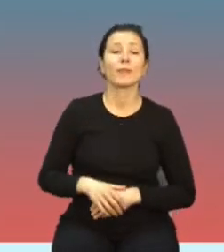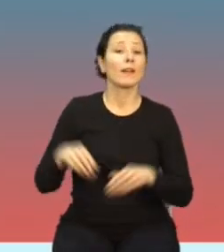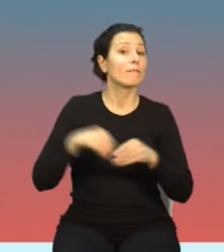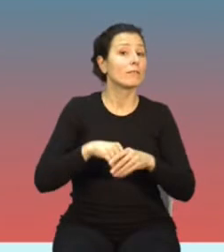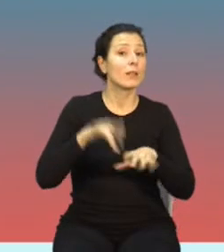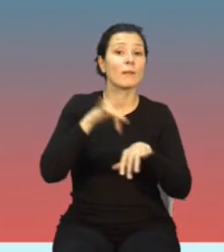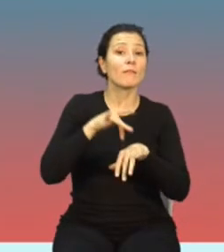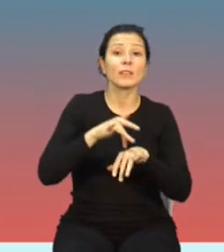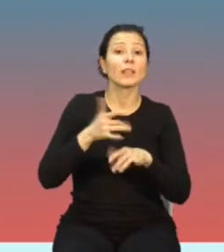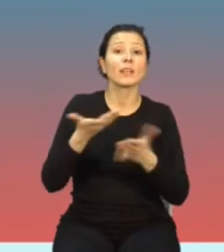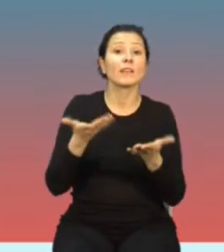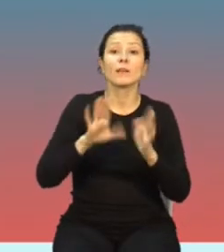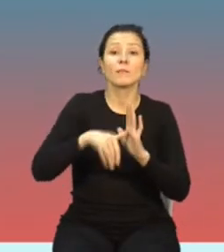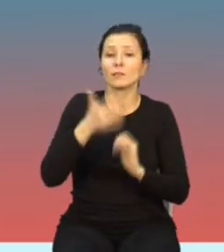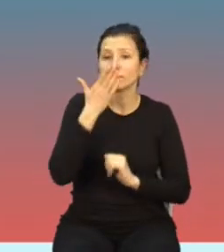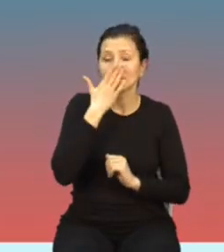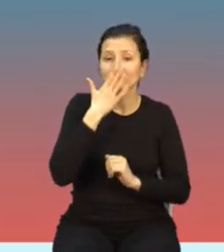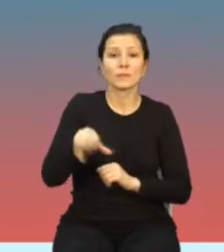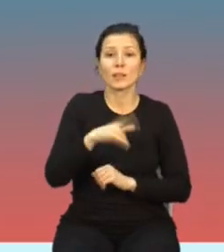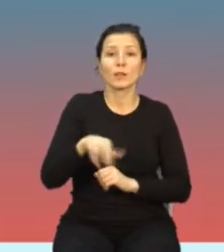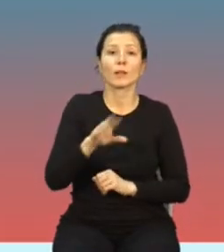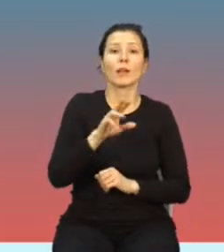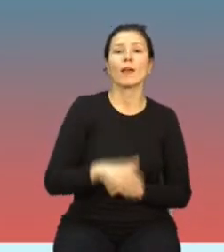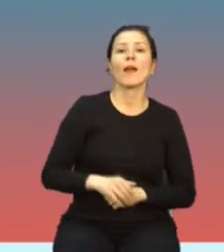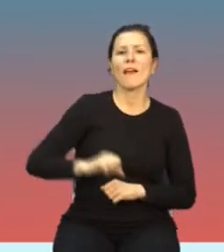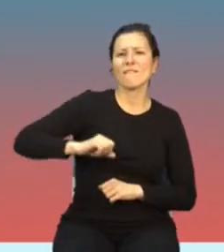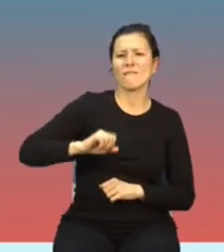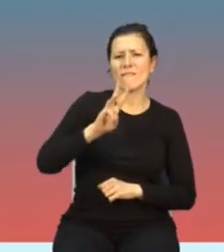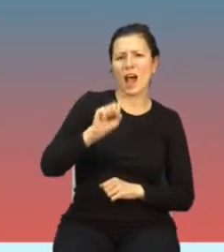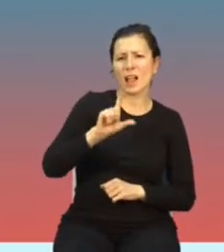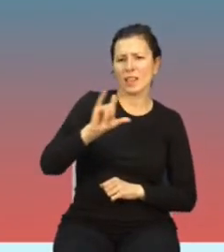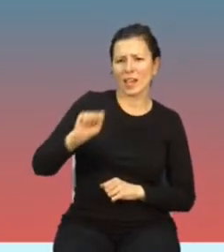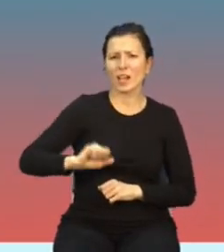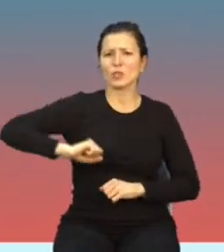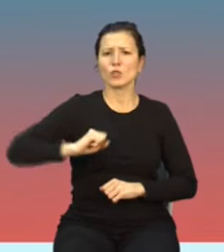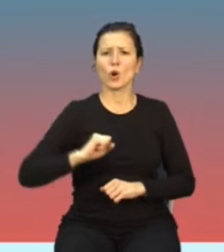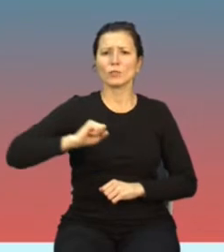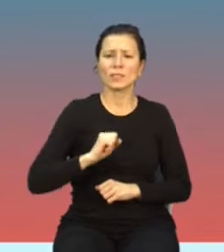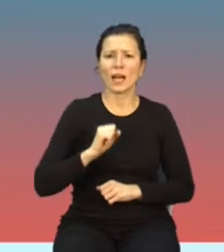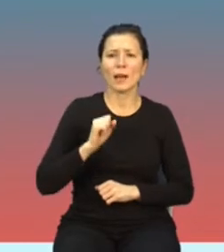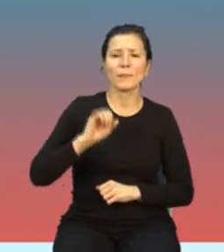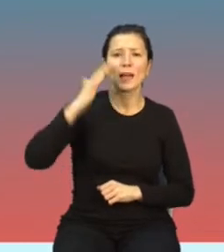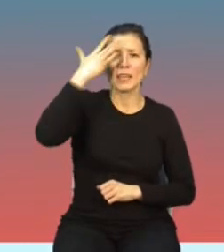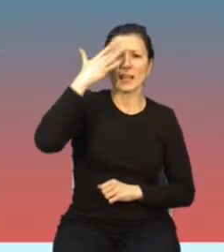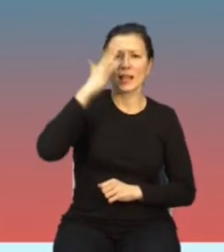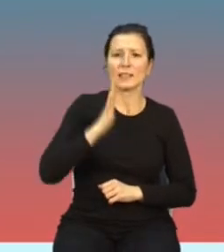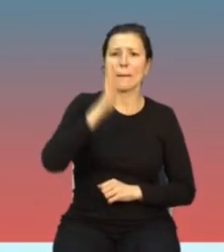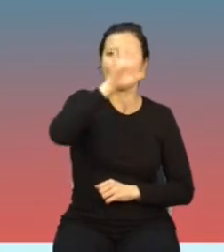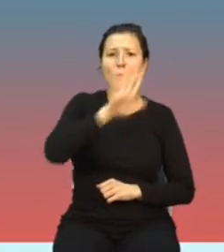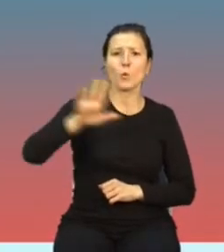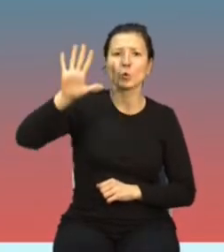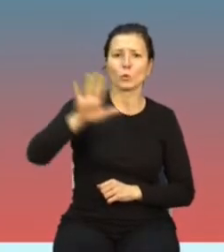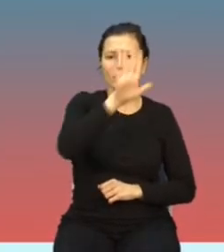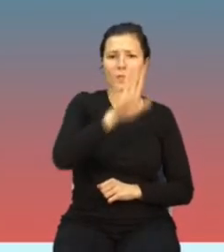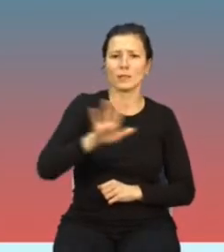regionach Walia, Szkocja, Północna Irlandia, Anglię. I tutaj widzimy